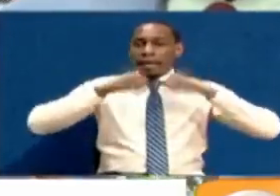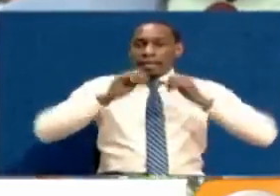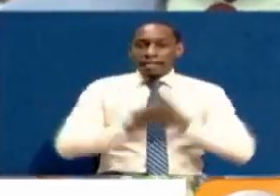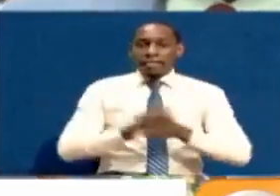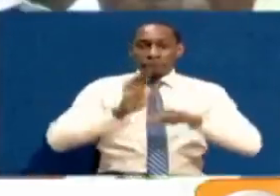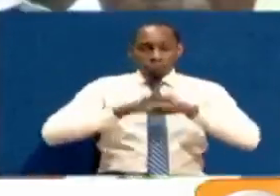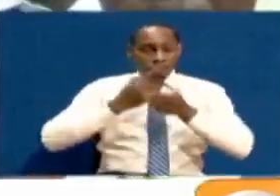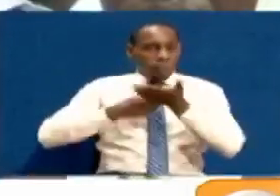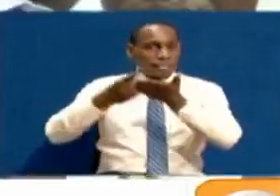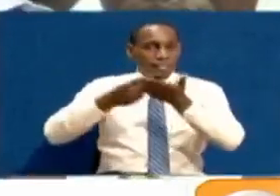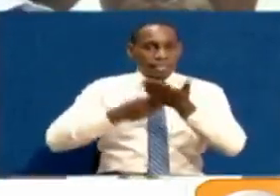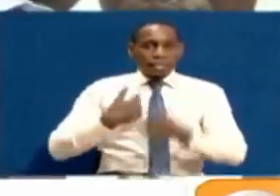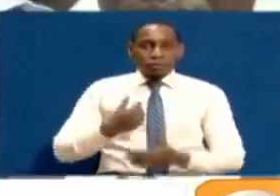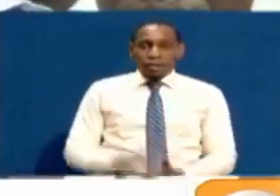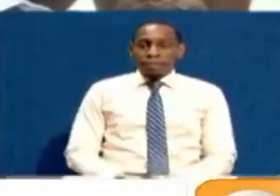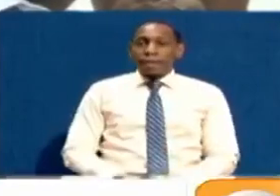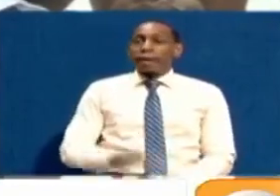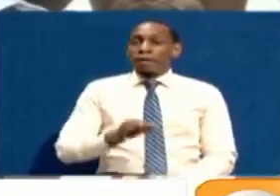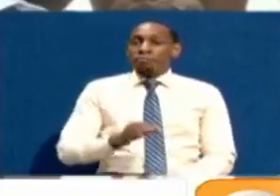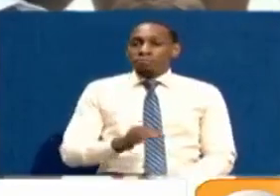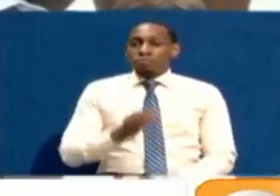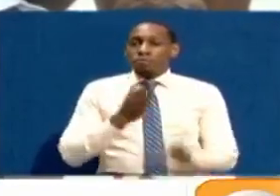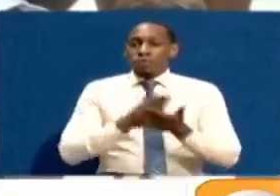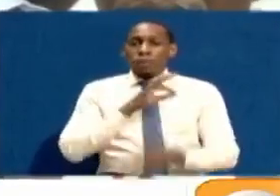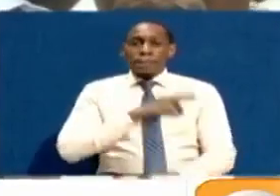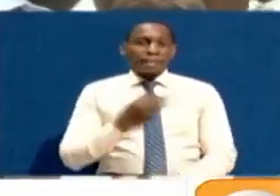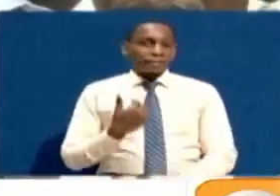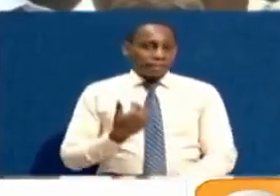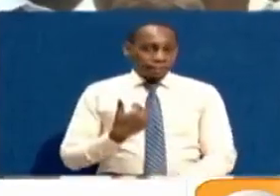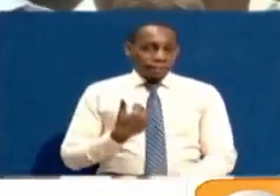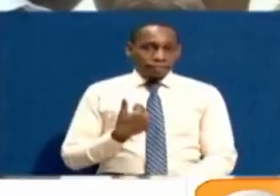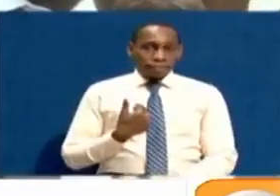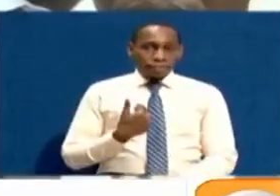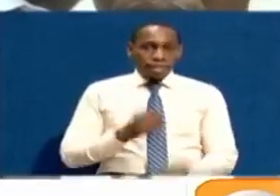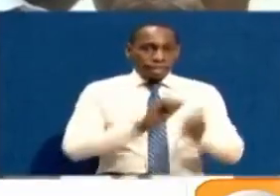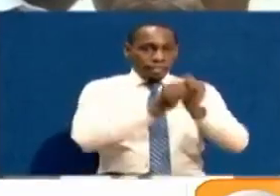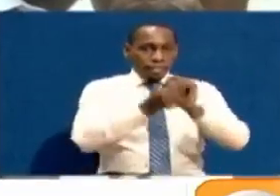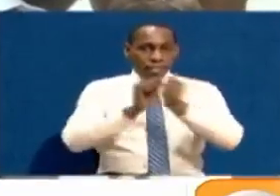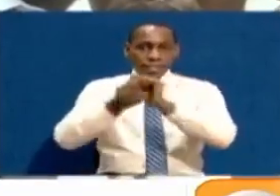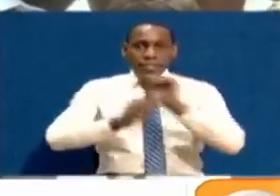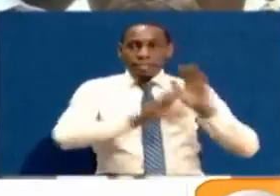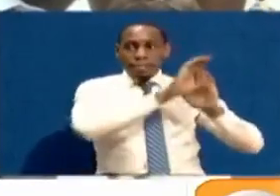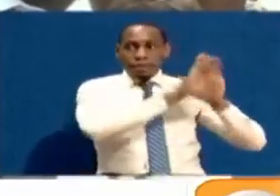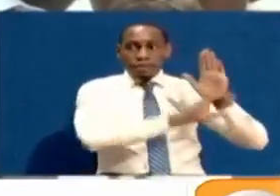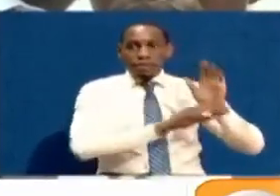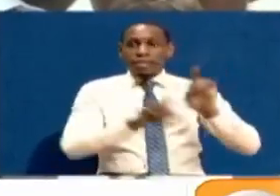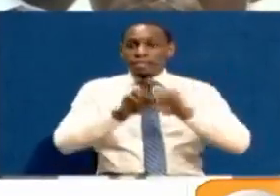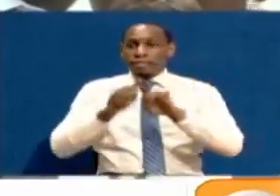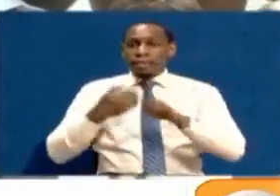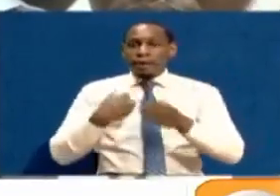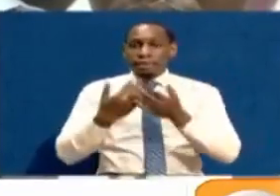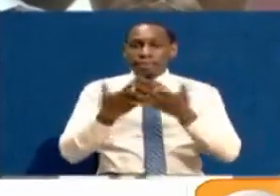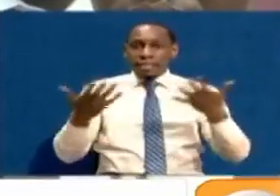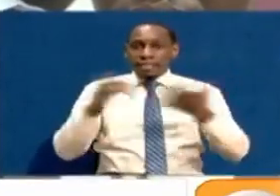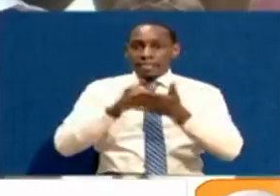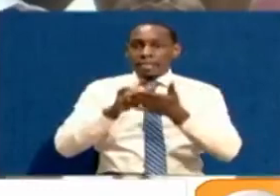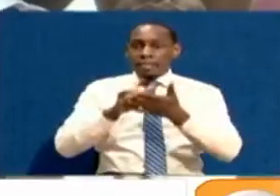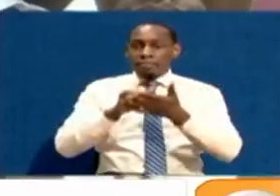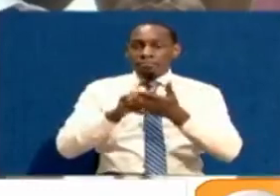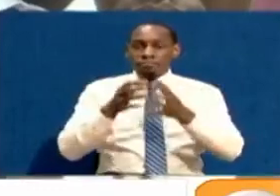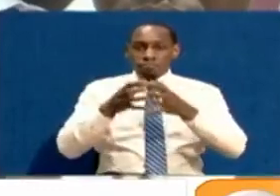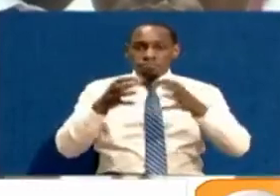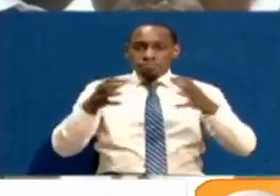debate. Kumbe kuna faida kwa marakebisho ya katiba na kumbe kuna mamba ambaye nasaha.